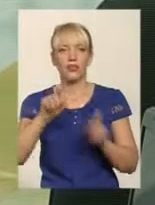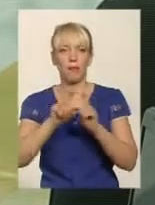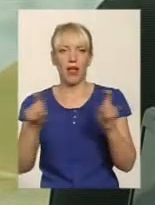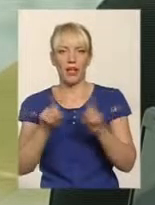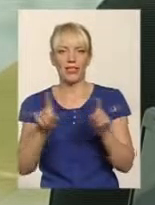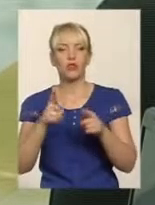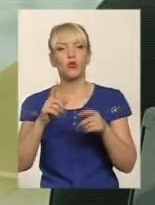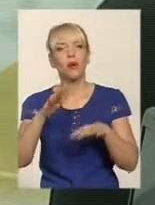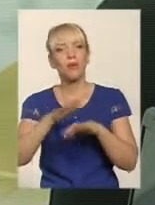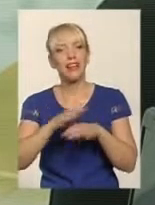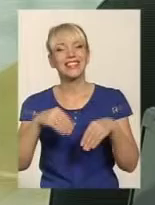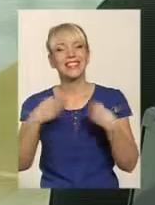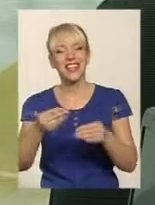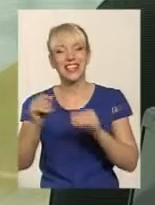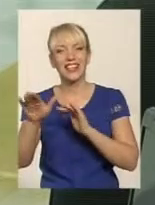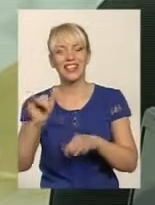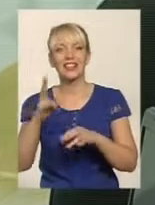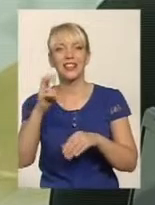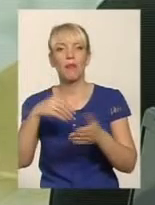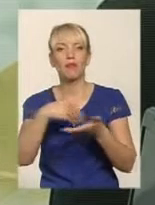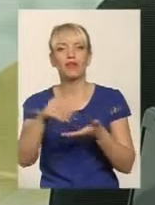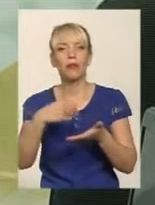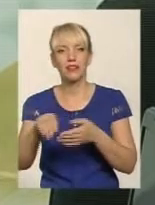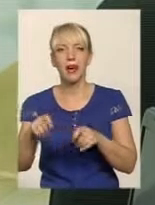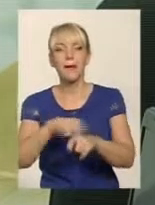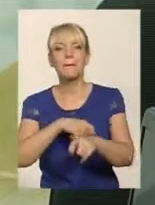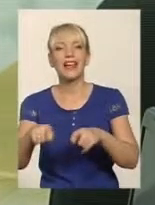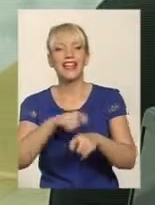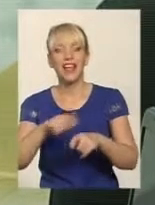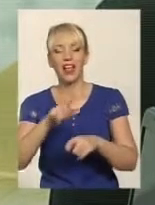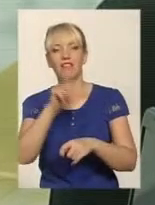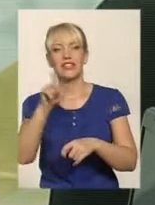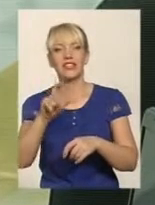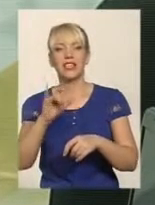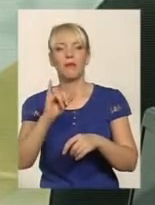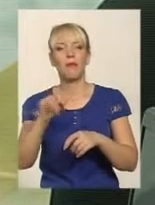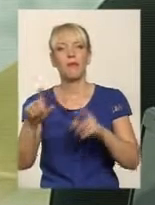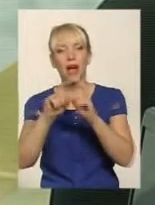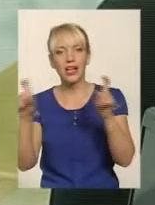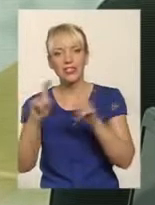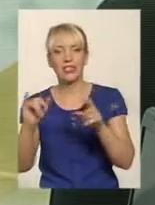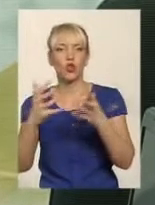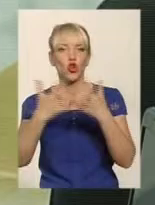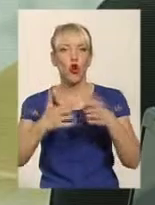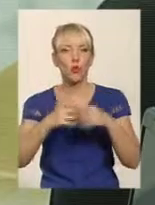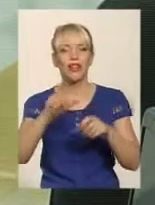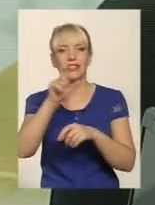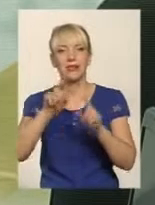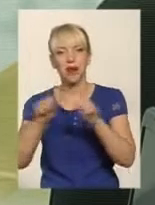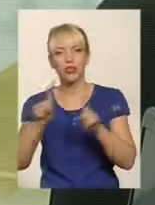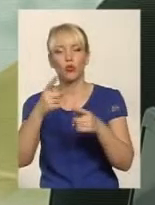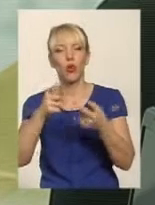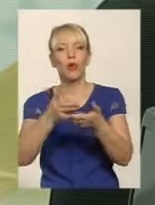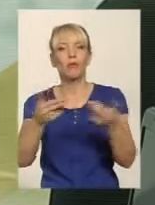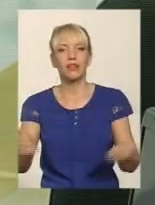кредит на придбання саме матеріалів і обладнання. І кредитує вартість матеріалів та обладнання. Тому підтвердженням